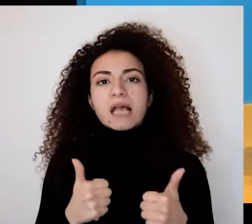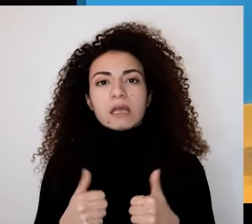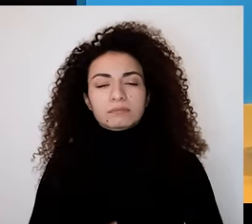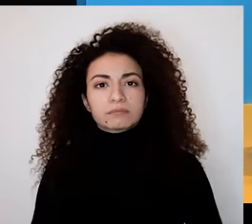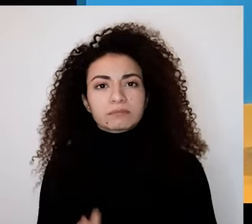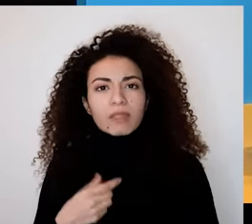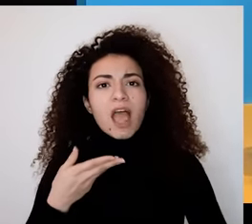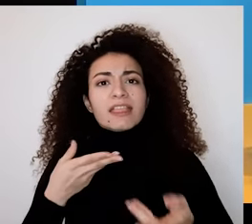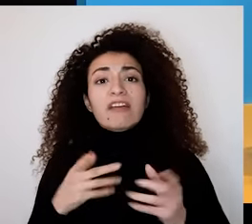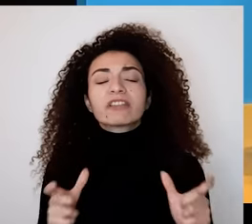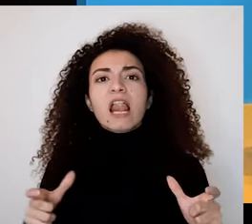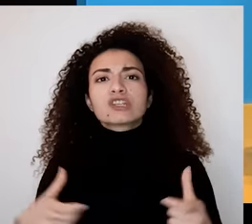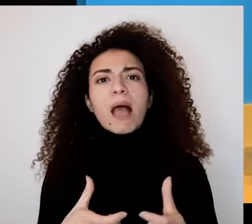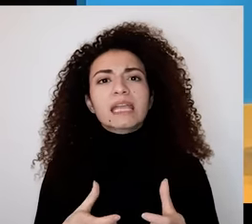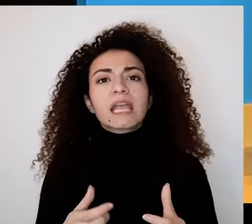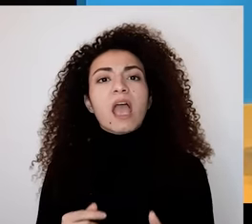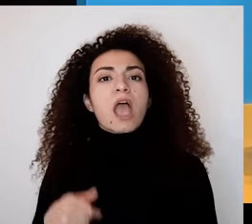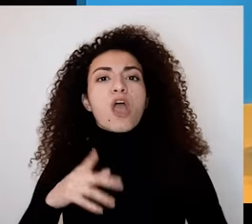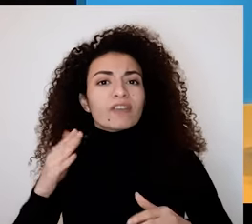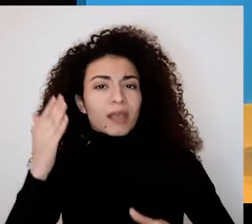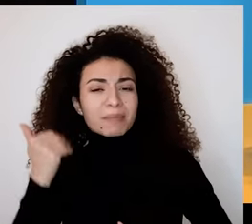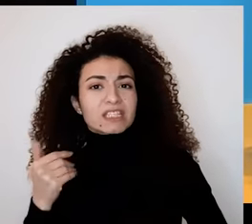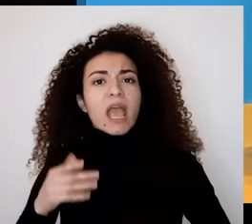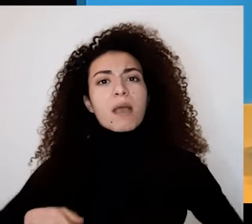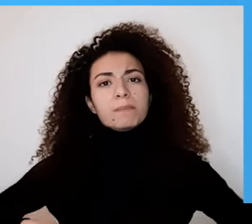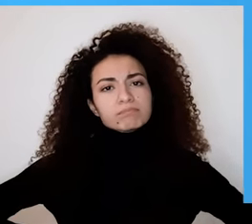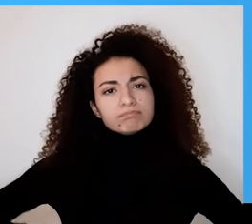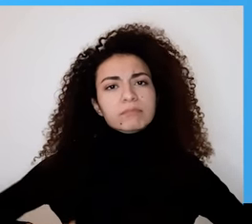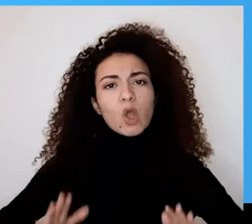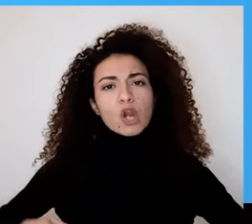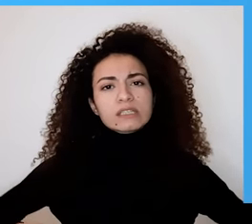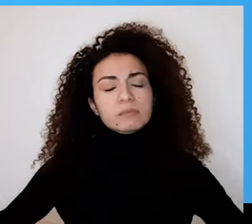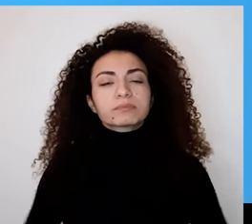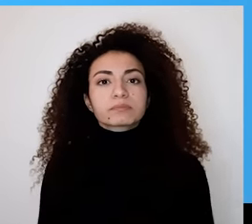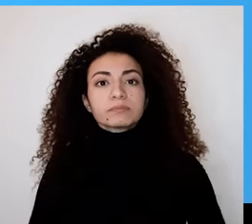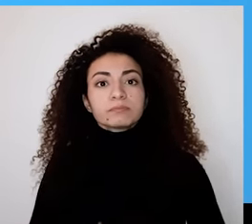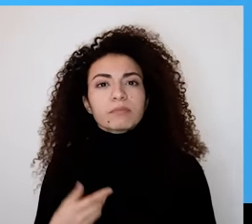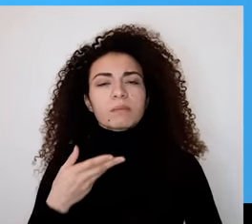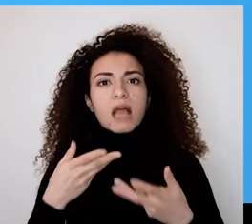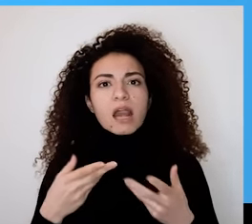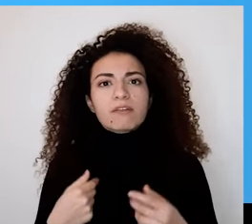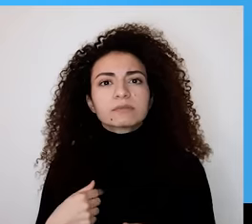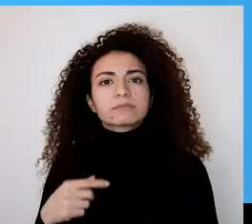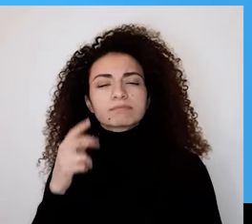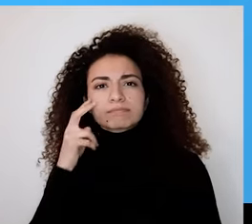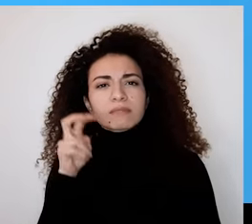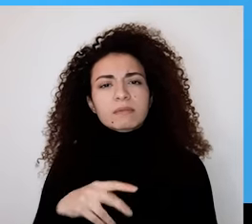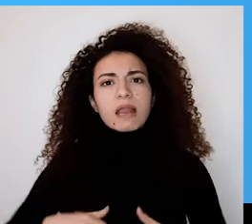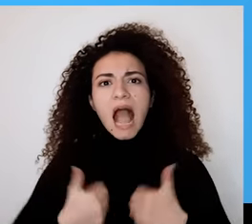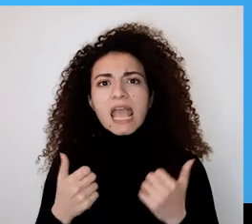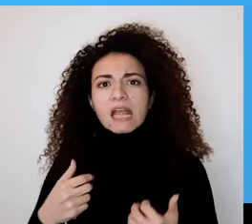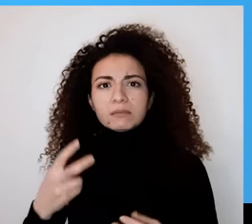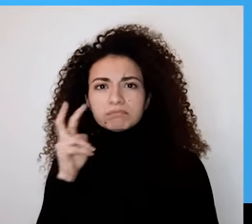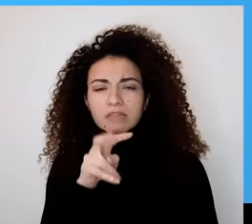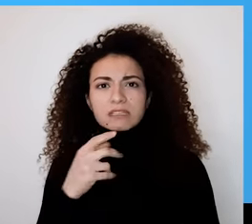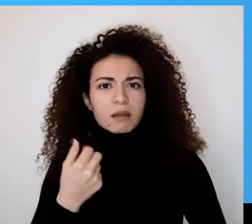فتيات على الكرسي المتحدك وتشاركنا سوى همومنا وتحدياتنا خلاني هيدا عيد التفكير بأمور حياتي نظرتي